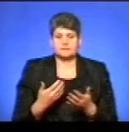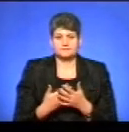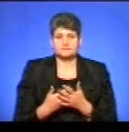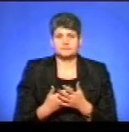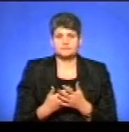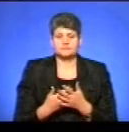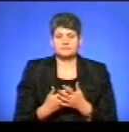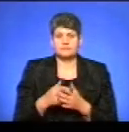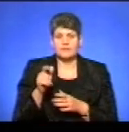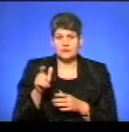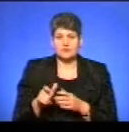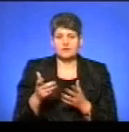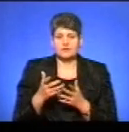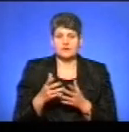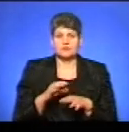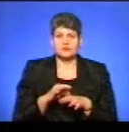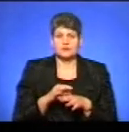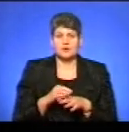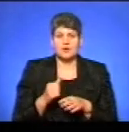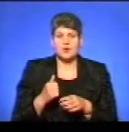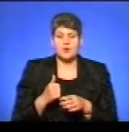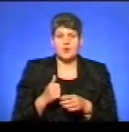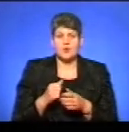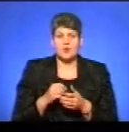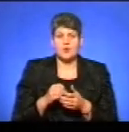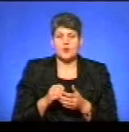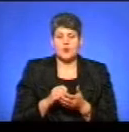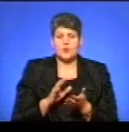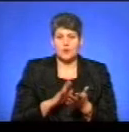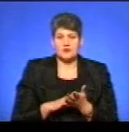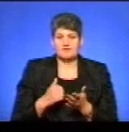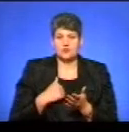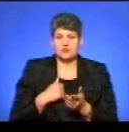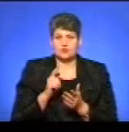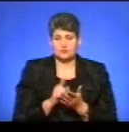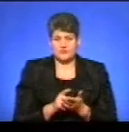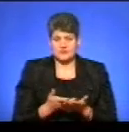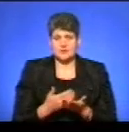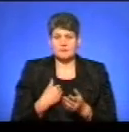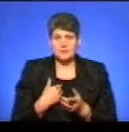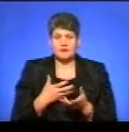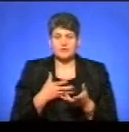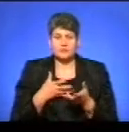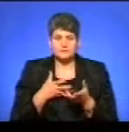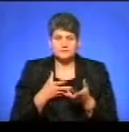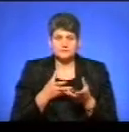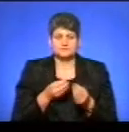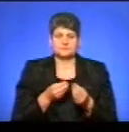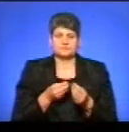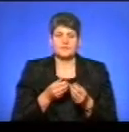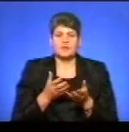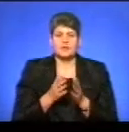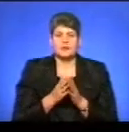людина, яка веде облік військовозобов'язаних. Ми переконуємо і ведемо